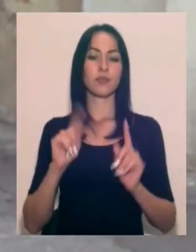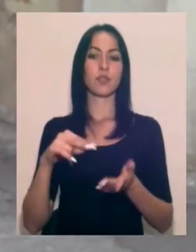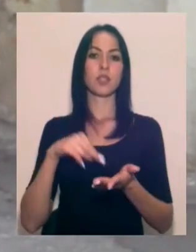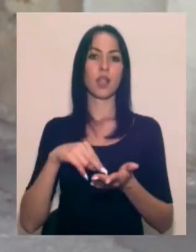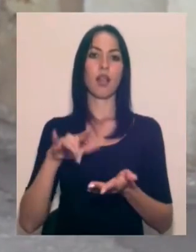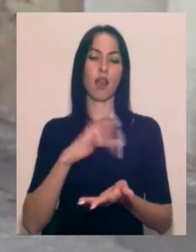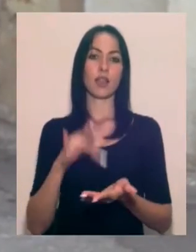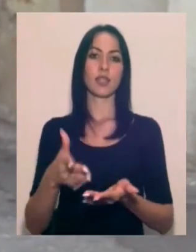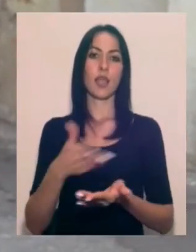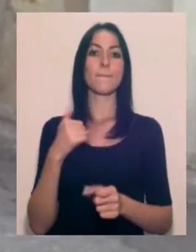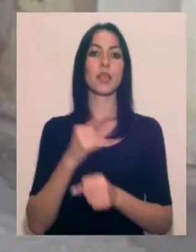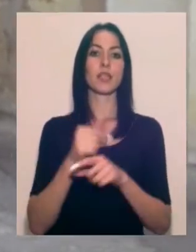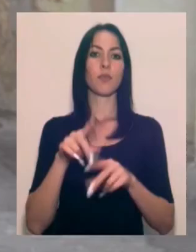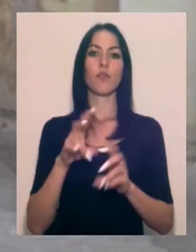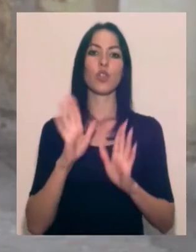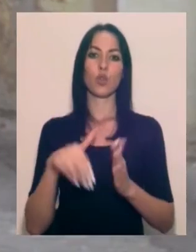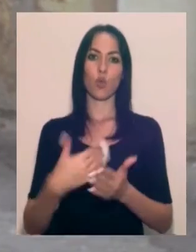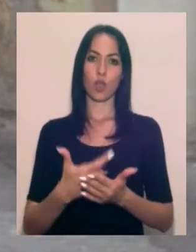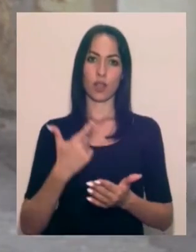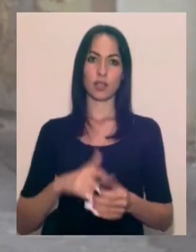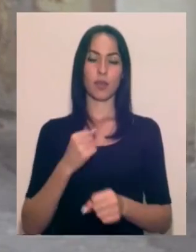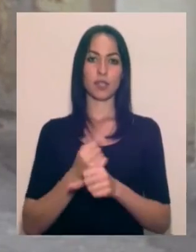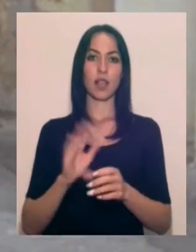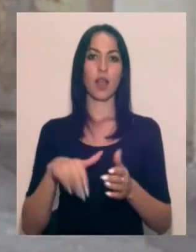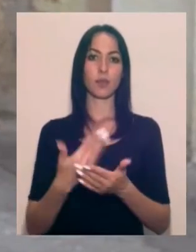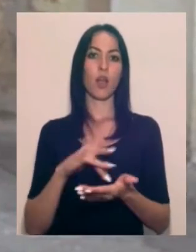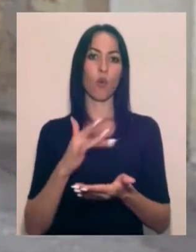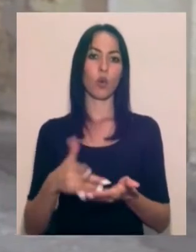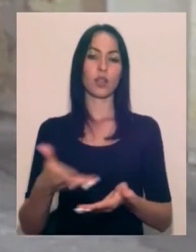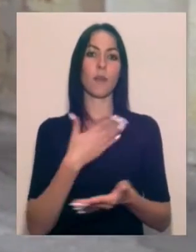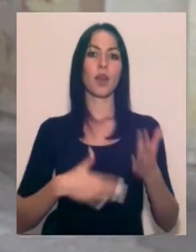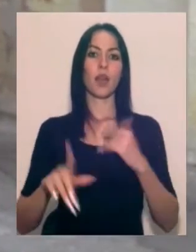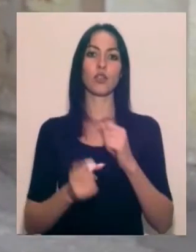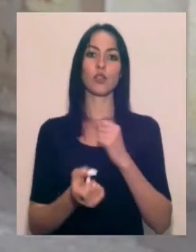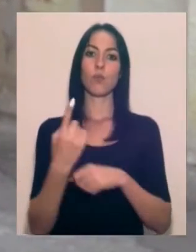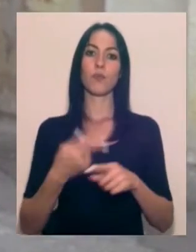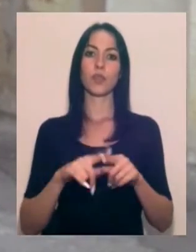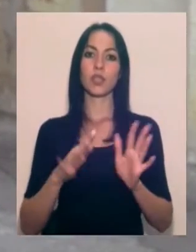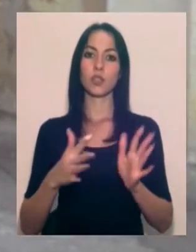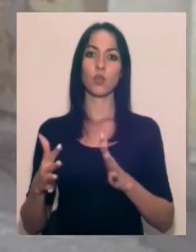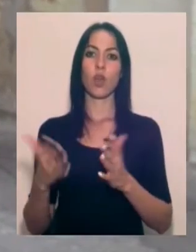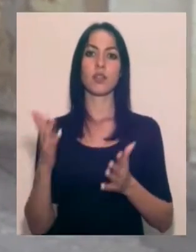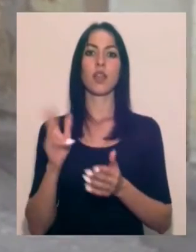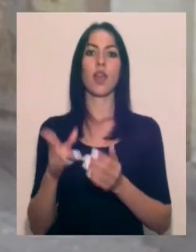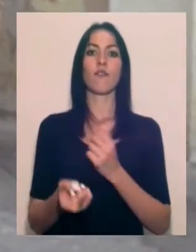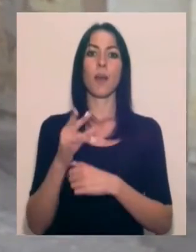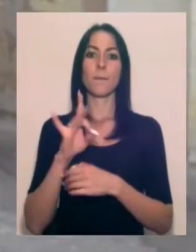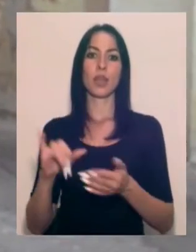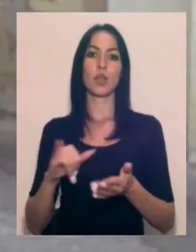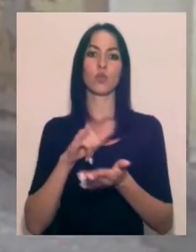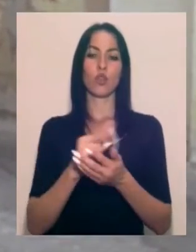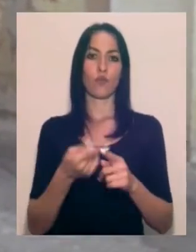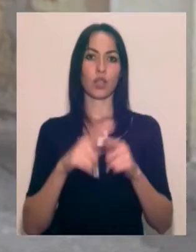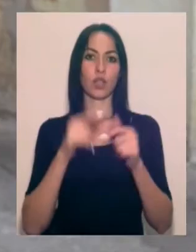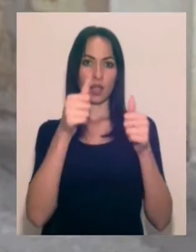його не тільки для себе, ми робимо його для міста. Ми раді, що з'являлися такі ситуація, як зникло при установці цієї таблички, коли